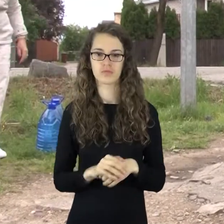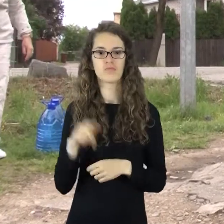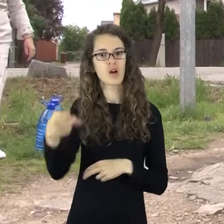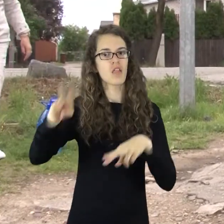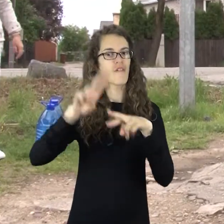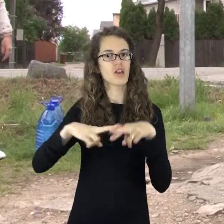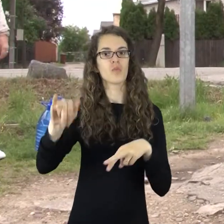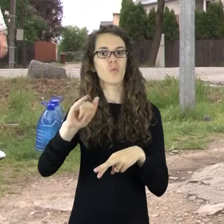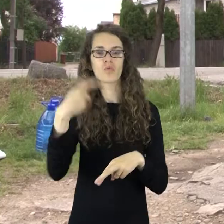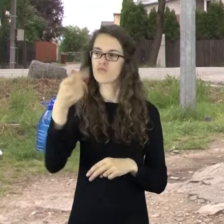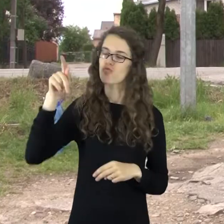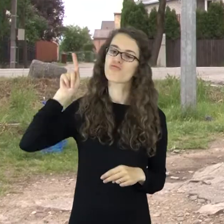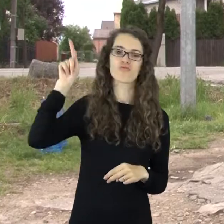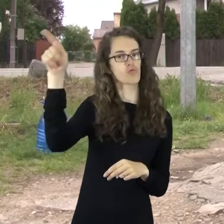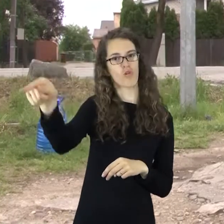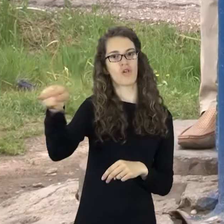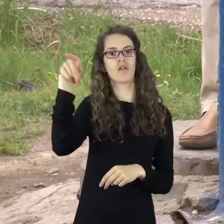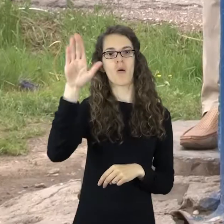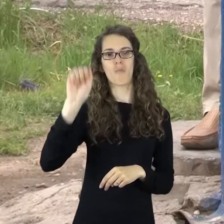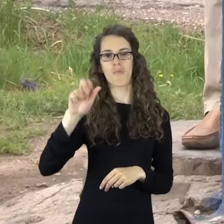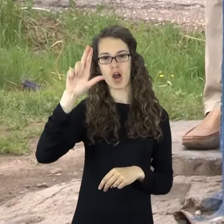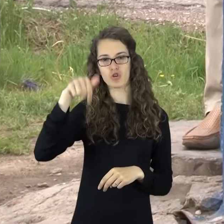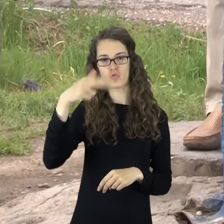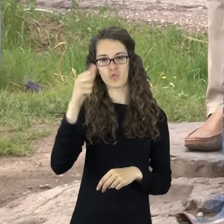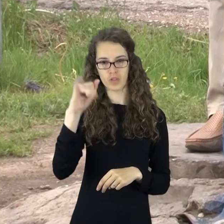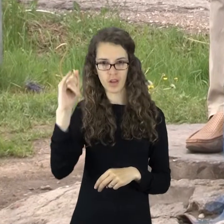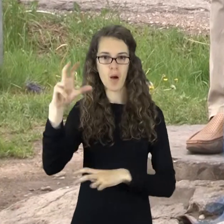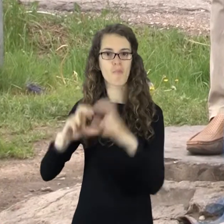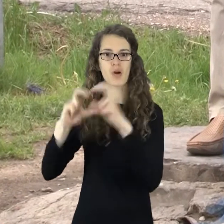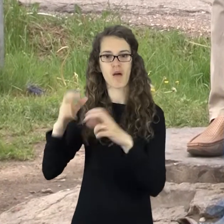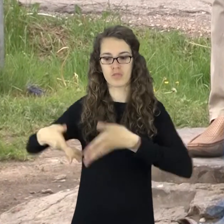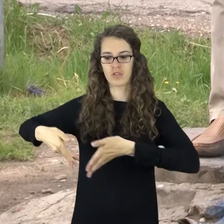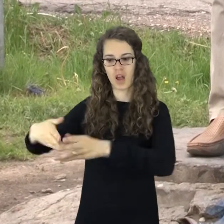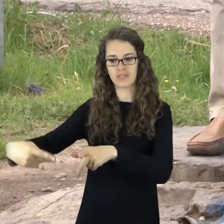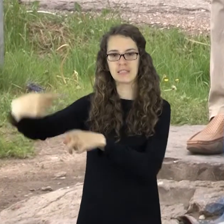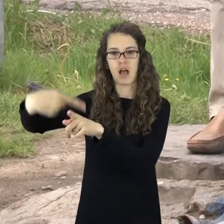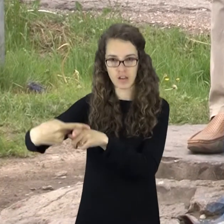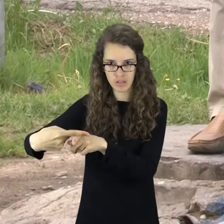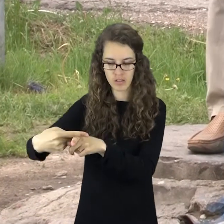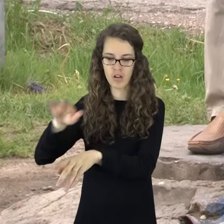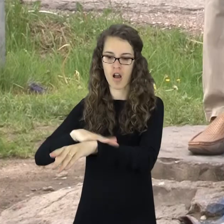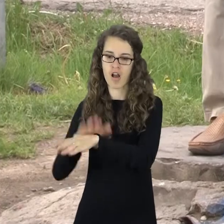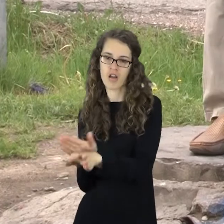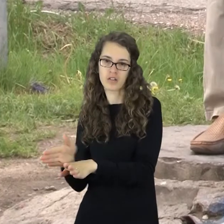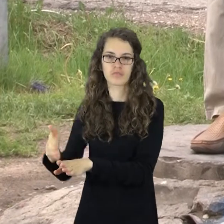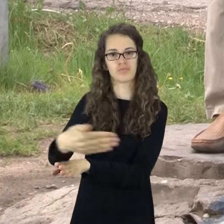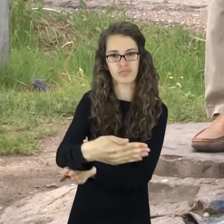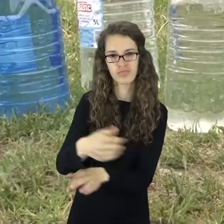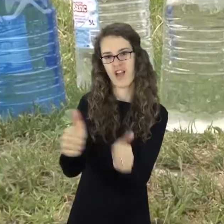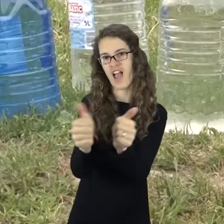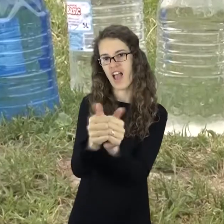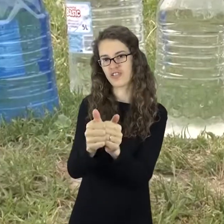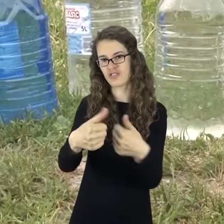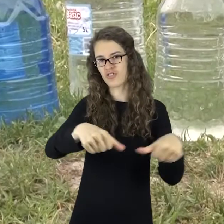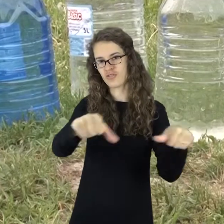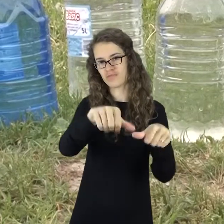Tačiau gerokai tolėliau. Prie Bačiūnų pramonės gatvės sankryžos, tiksliau Bačiūnų gatvės kairėje pusėje važiuojant